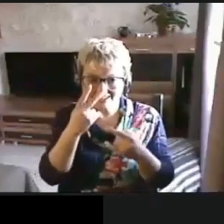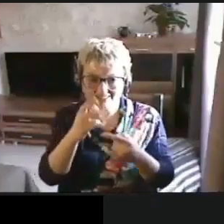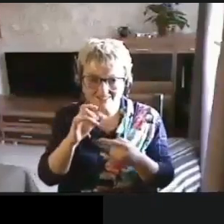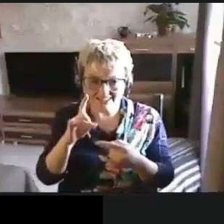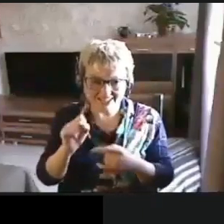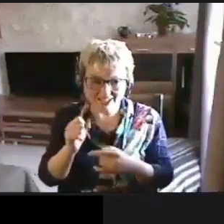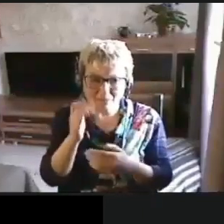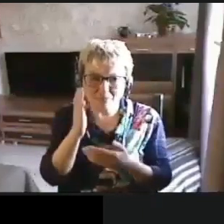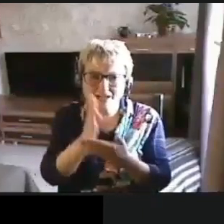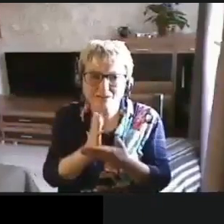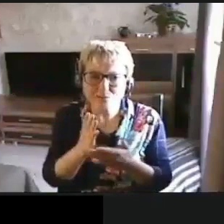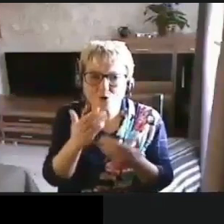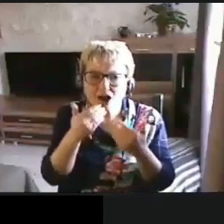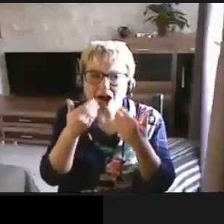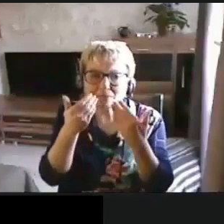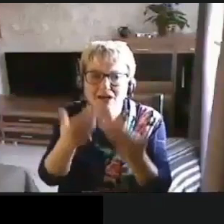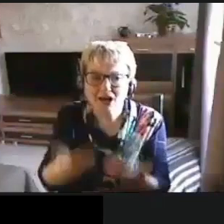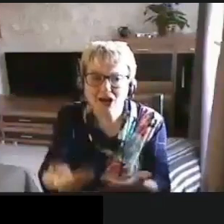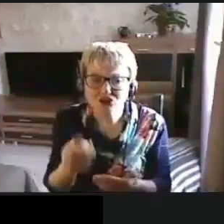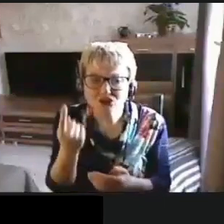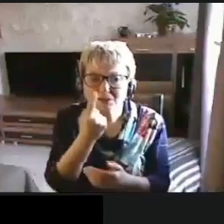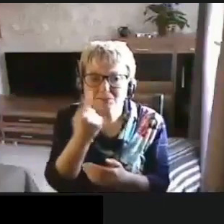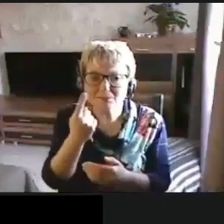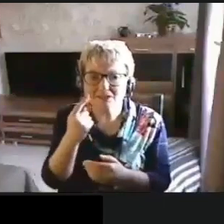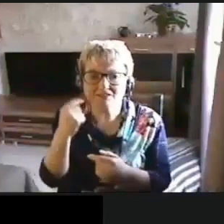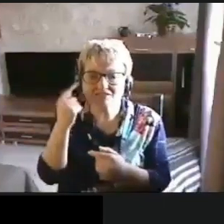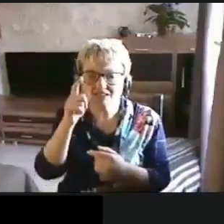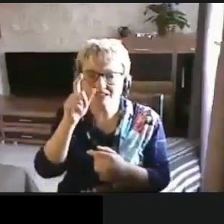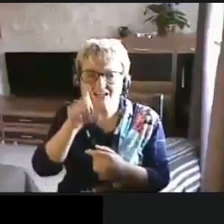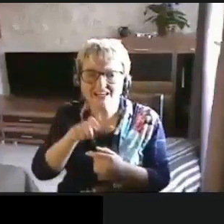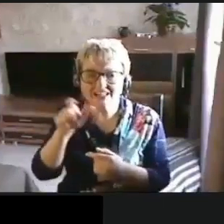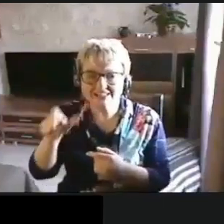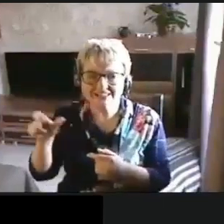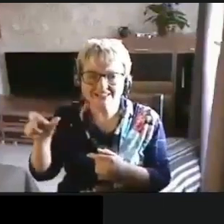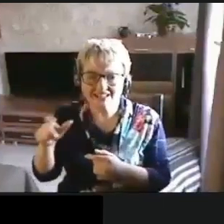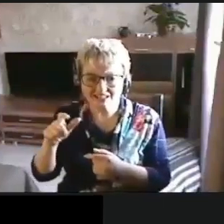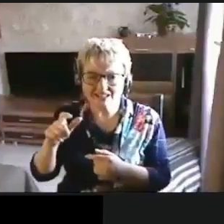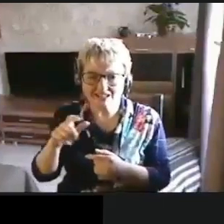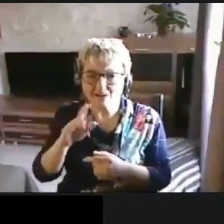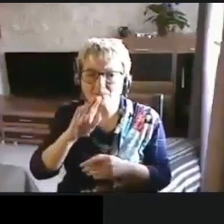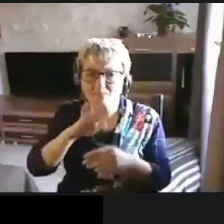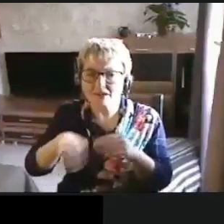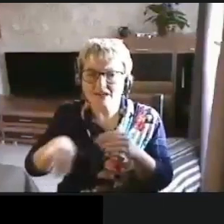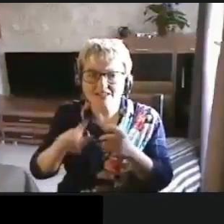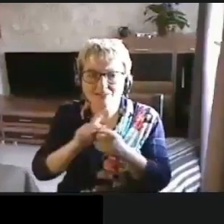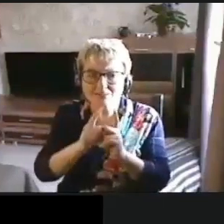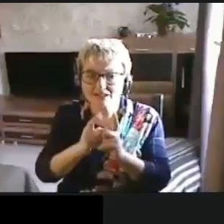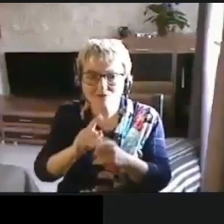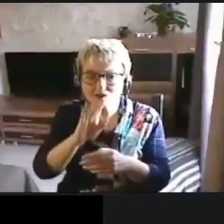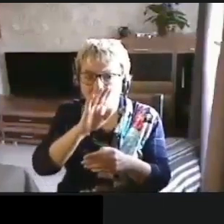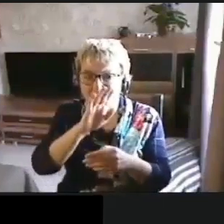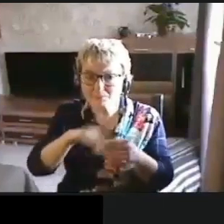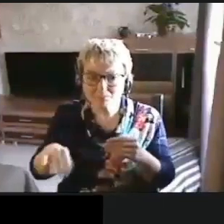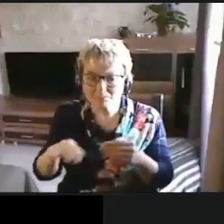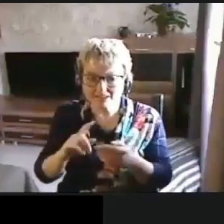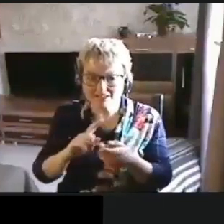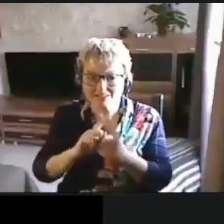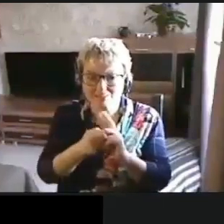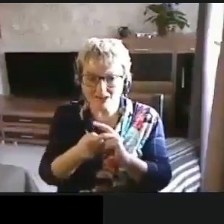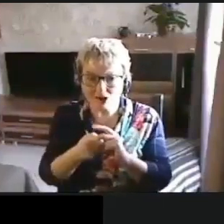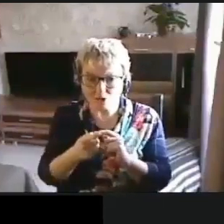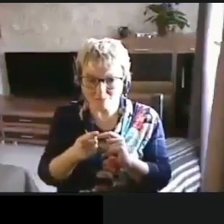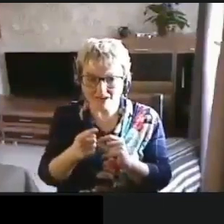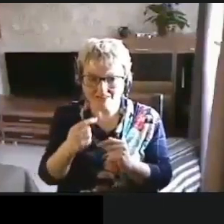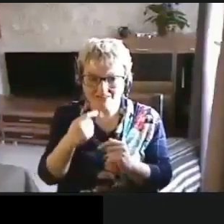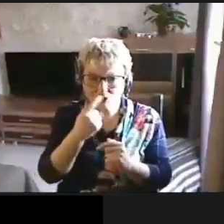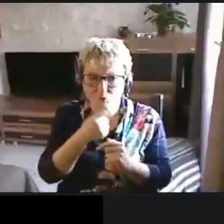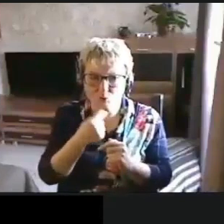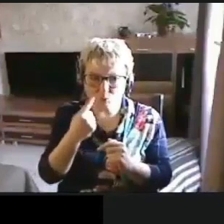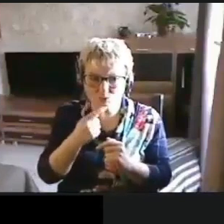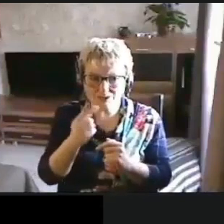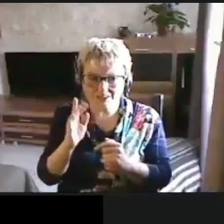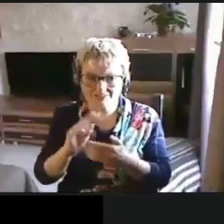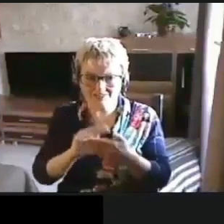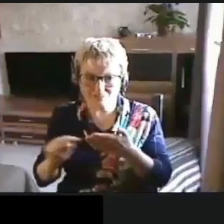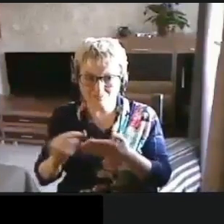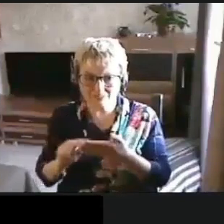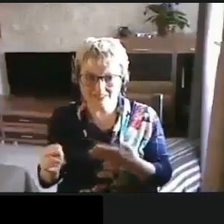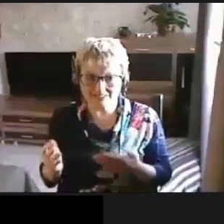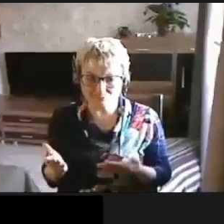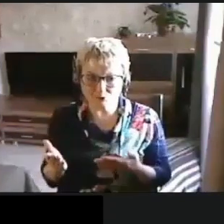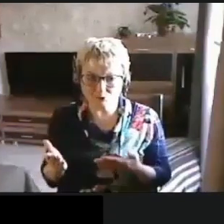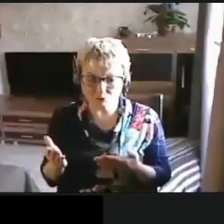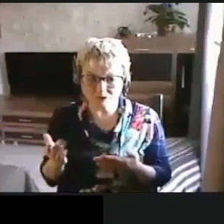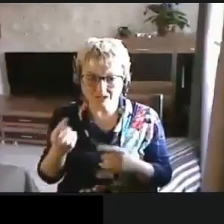всех прямых обращений в первые государства, они без перевода и без преобразования, а вот, на рейте, письменную.